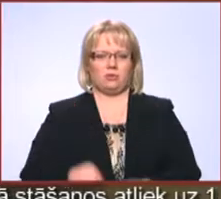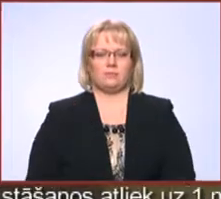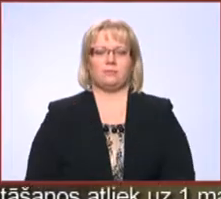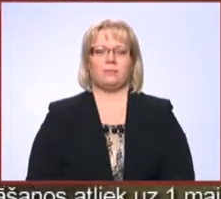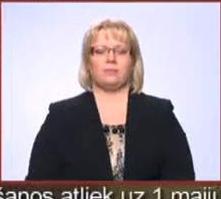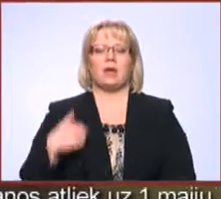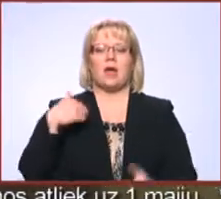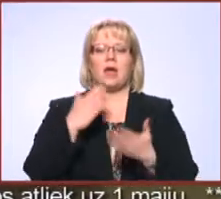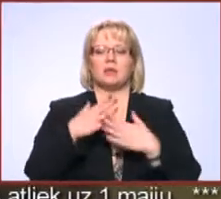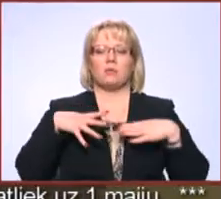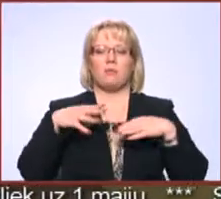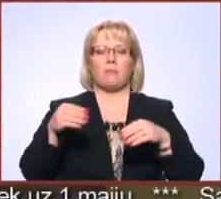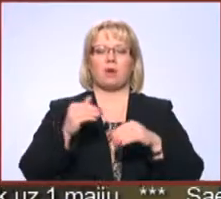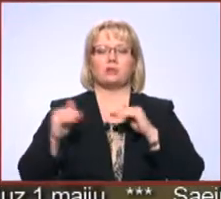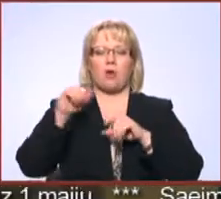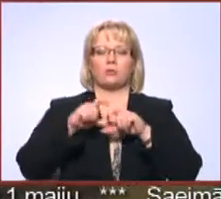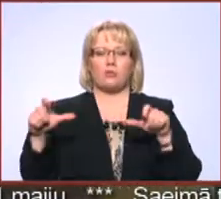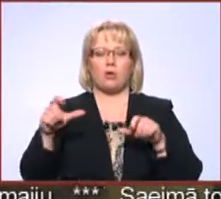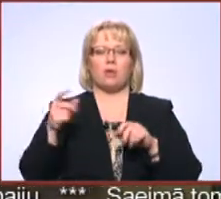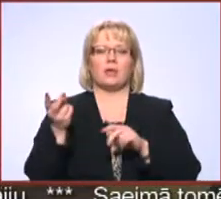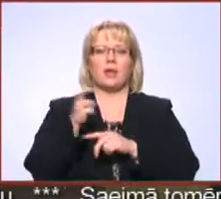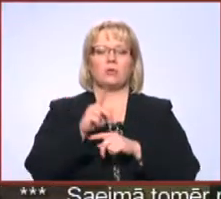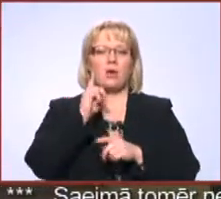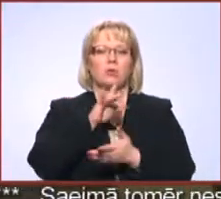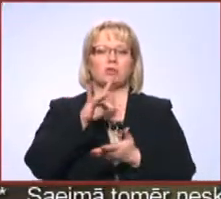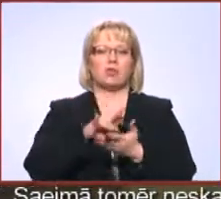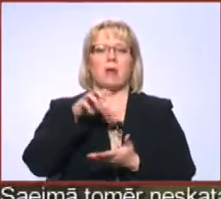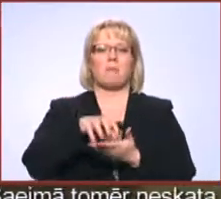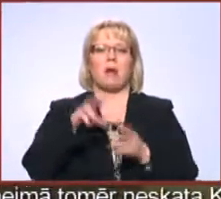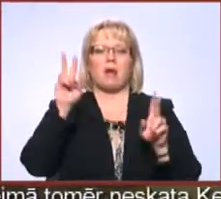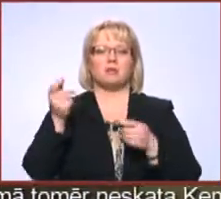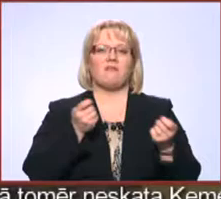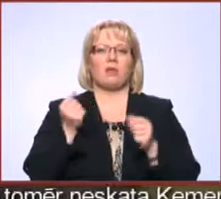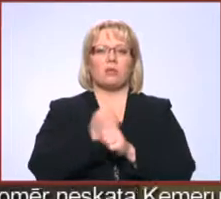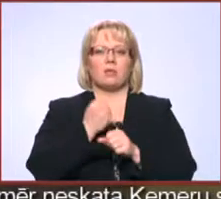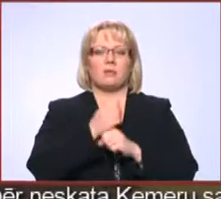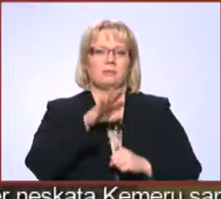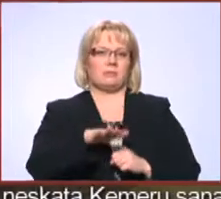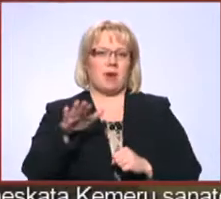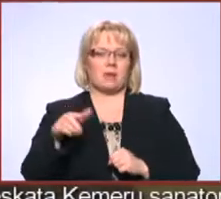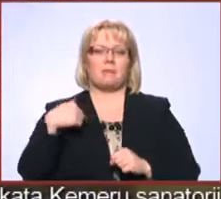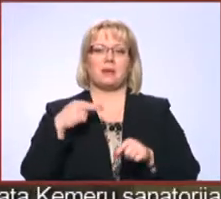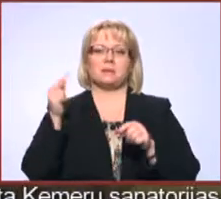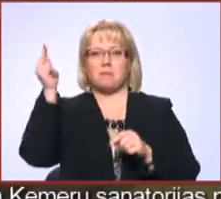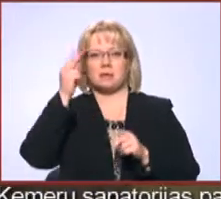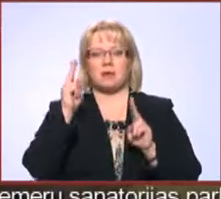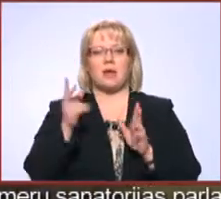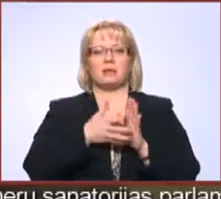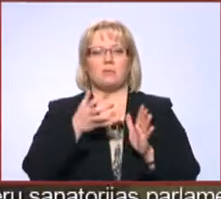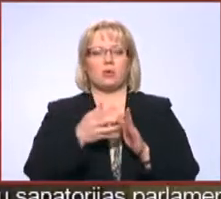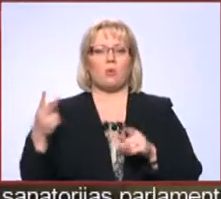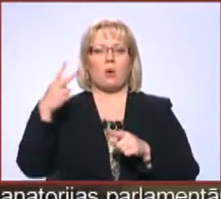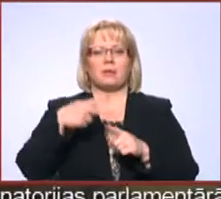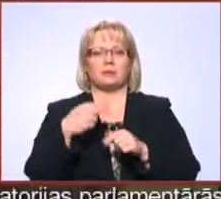Esmu pabeigusi augstskolu un ierados šeit jauniešu centrā bāze, vadu nodarbības bērniem. Mēs mācāmies, kā izmantot